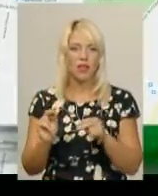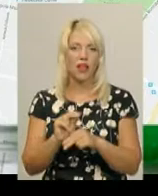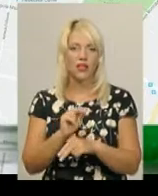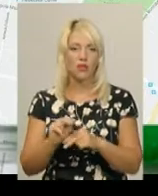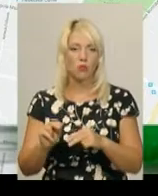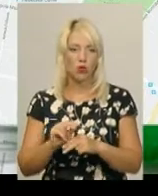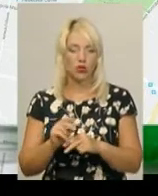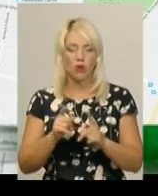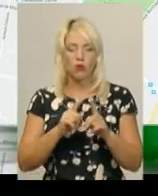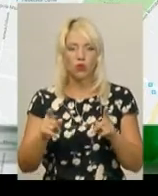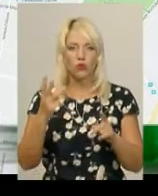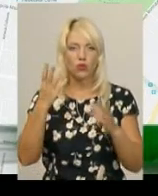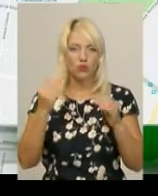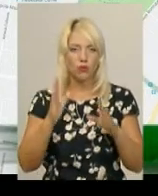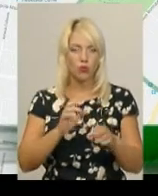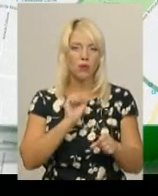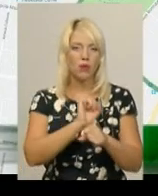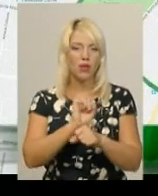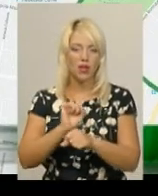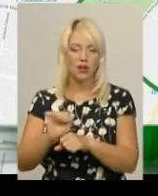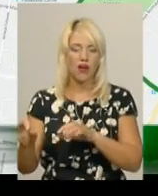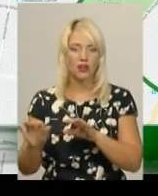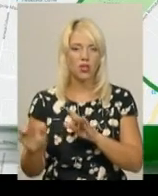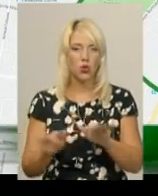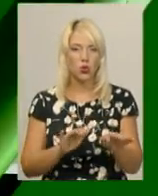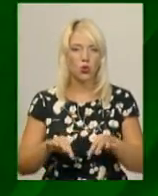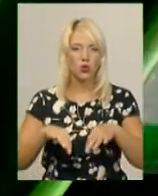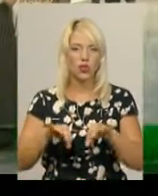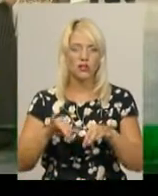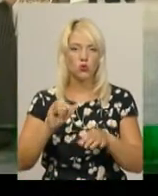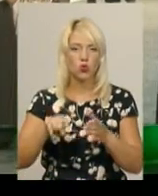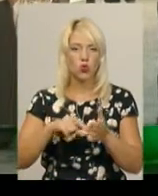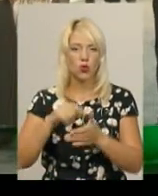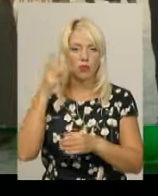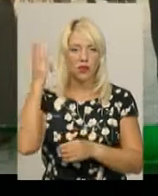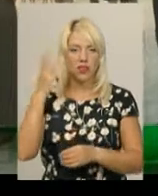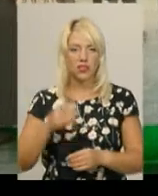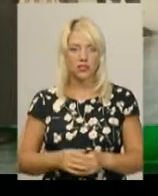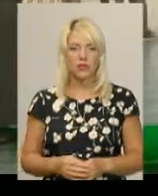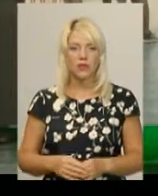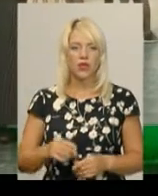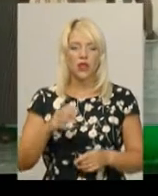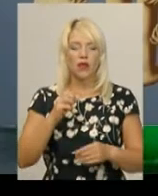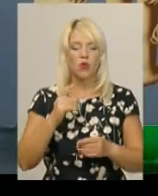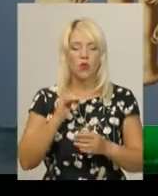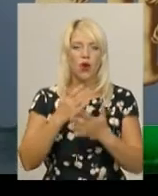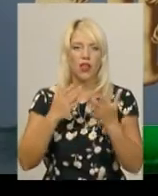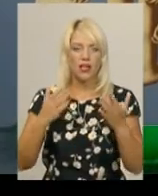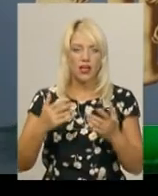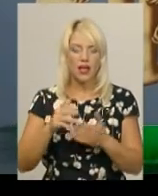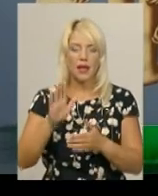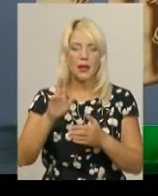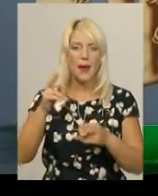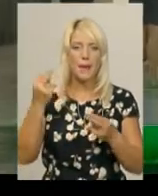Упродовж трьох днів перекриватимуть рух транспорту у Хмельницькому. В артгалереї масло у Хмельницькому відкрилася виставка